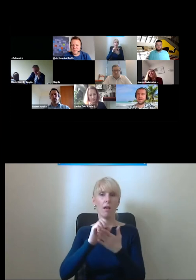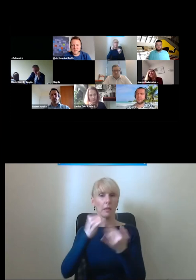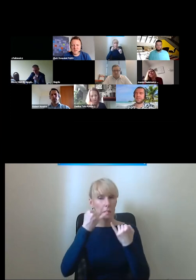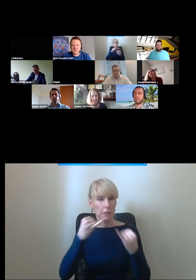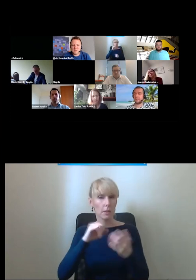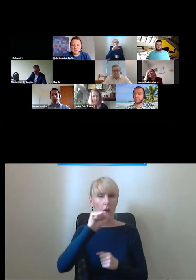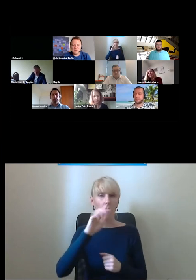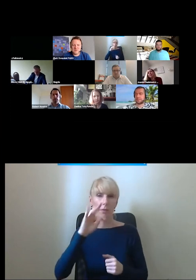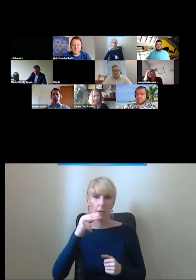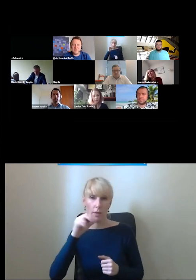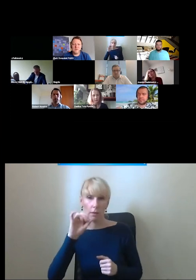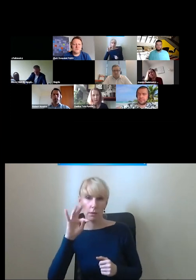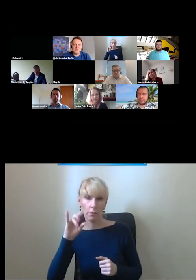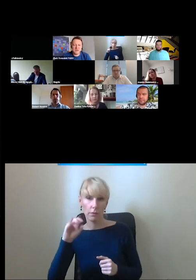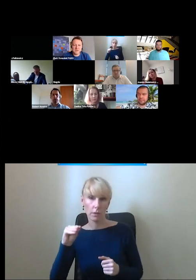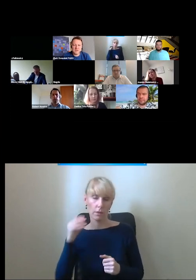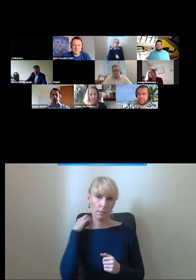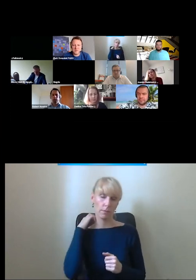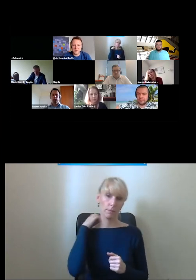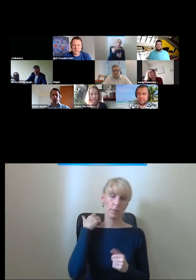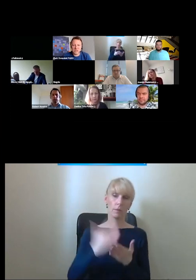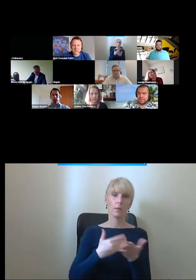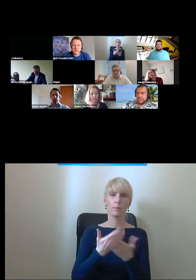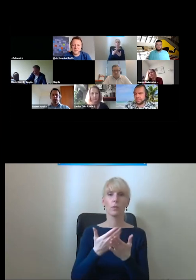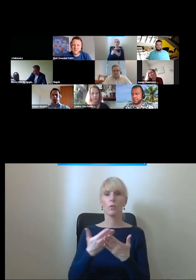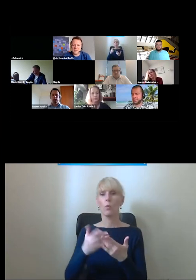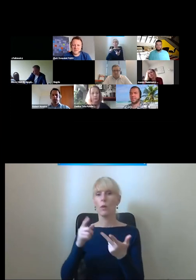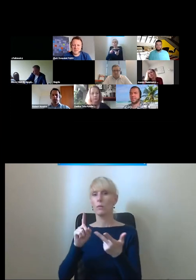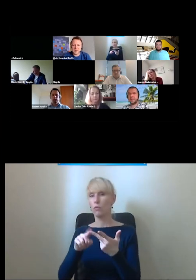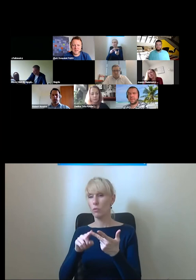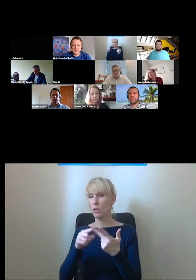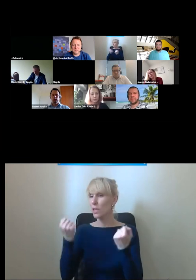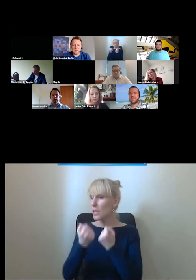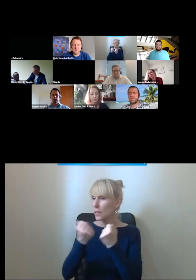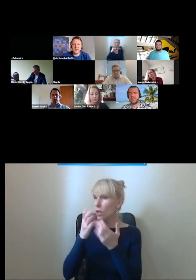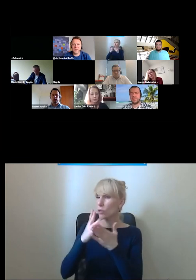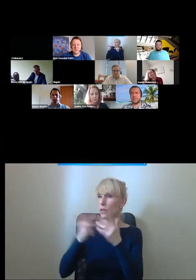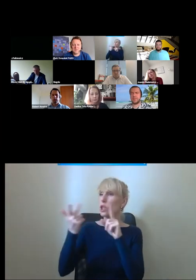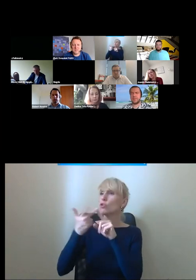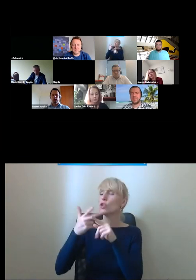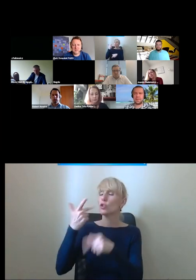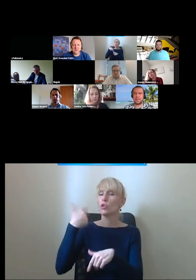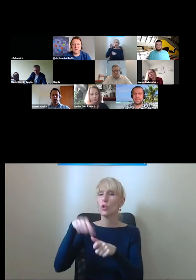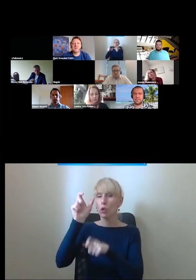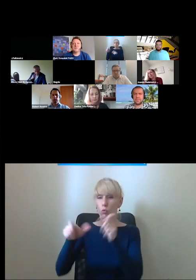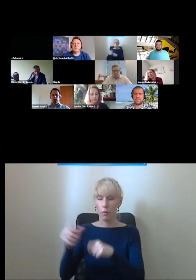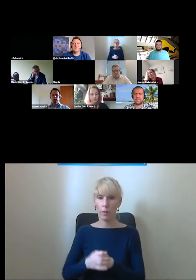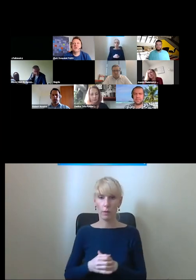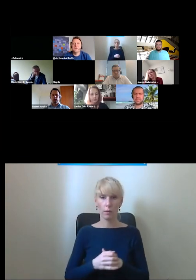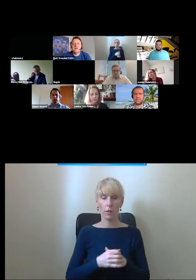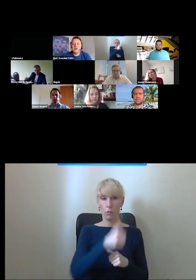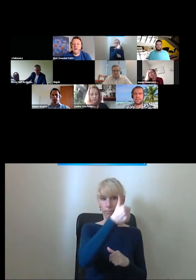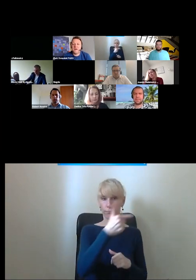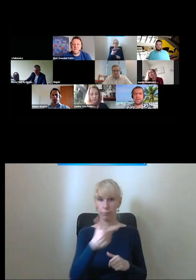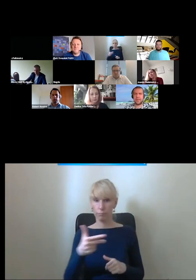zaangażowanie jakiegoś innego człowieka to jest dopiero trzecie rozwiązanie i taka jest też hierarchia tam wskazana tej kolejności